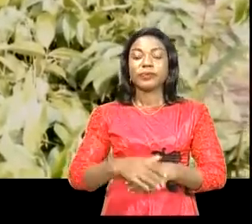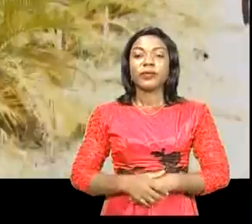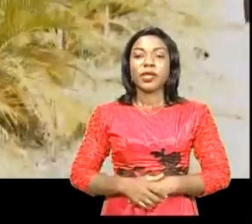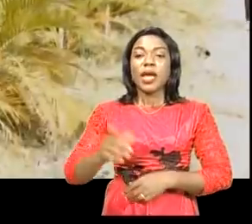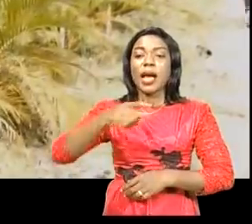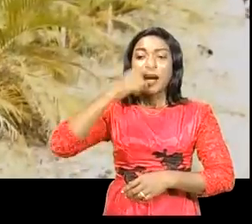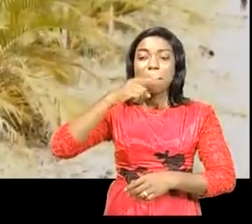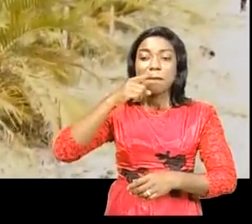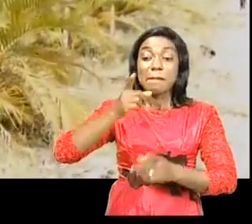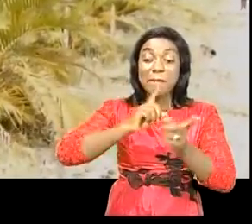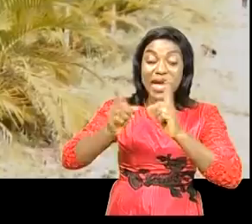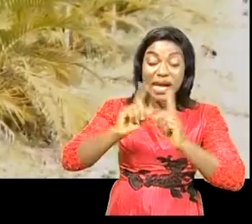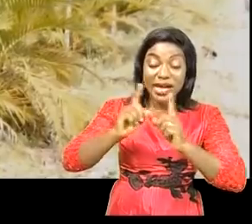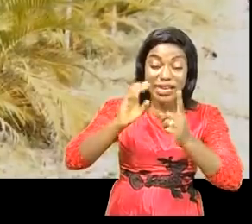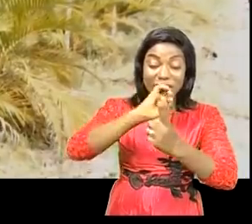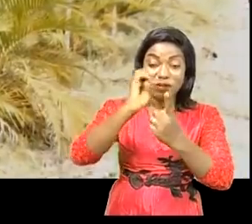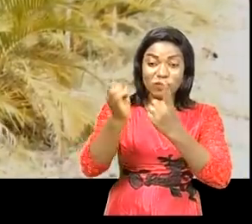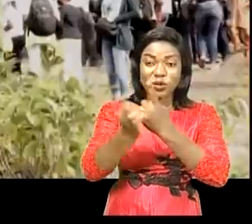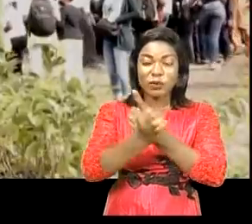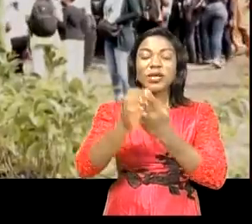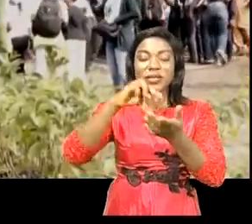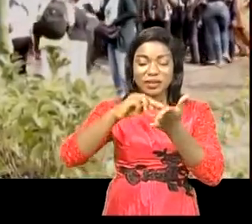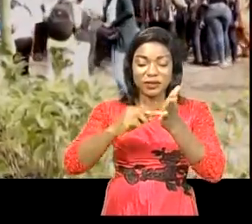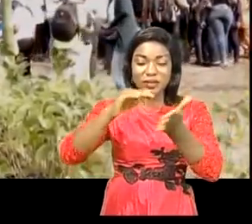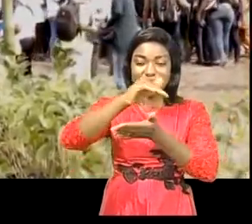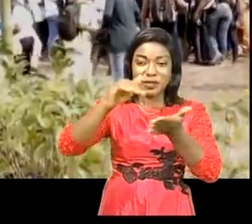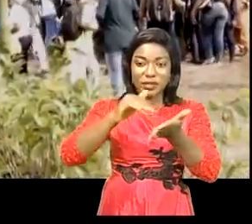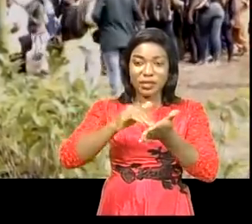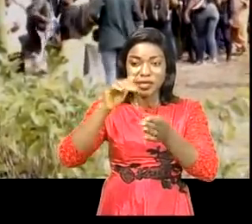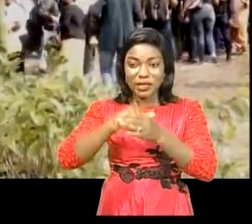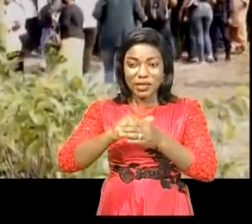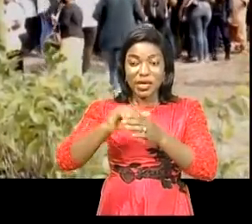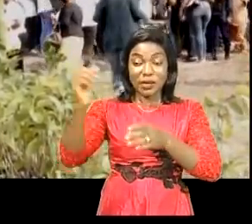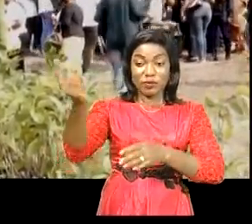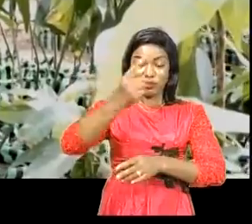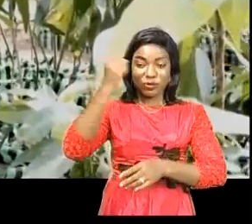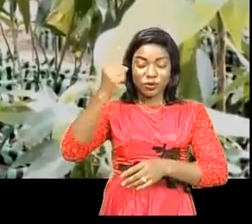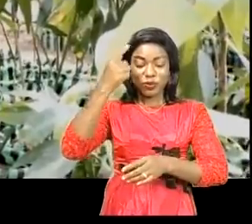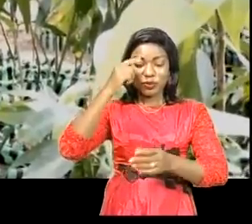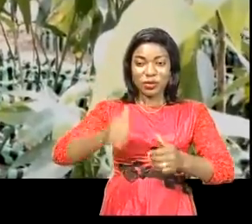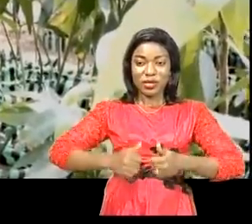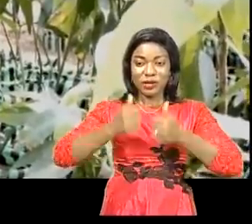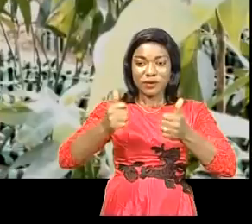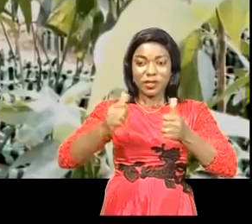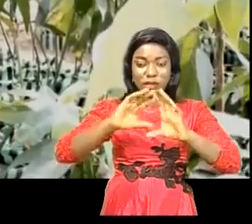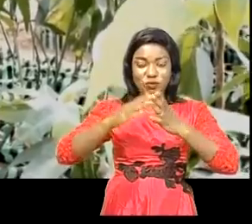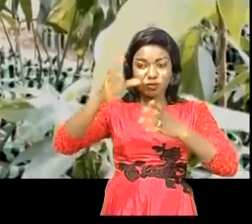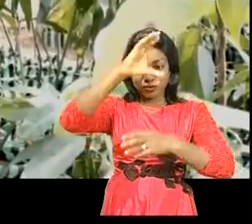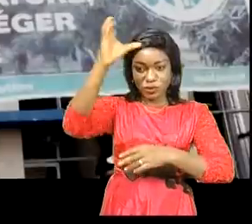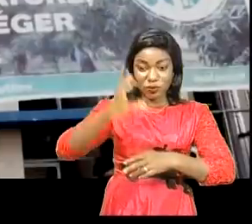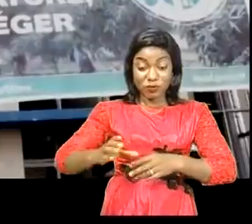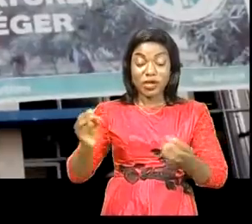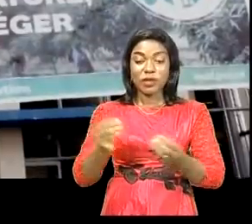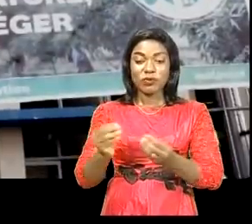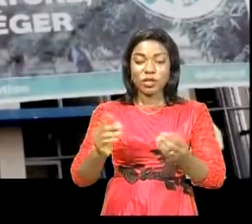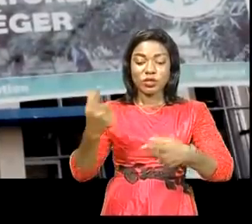Parler environnement, c'est s'inscrire au cœur des enjeux à l'échelle mondiale pour la survie de la planète. Pour ce faire,